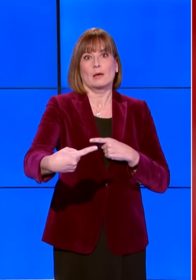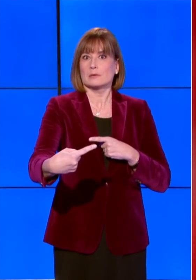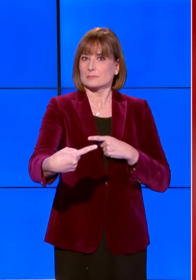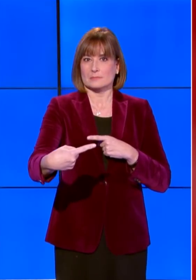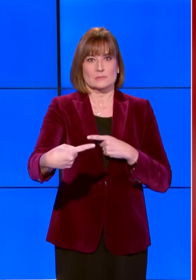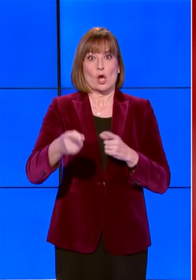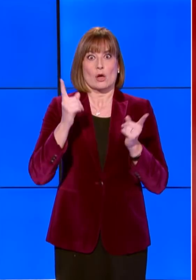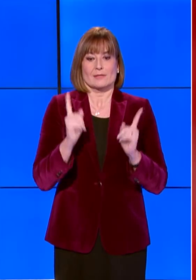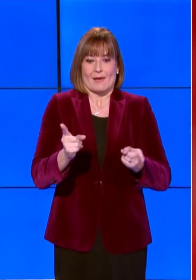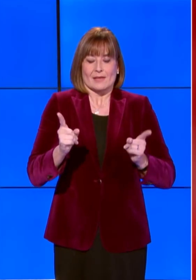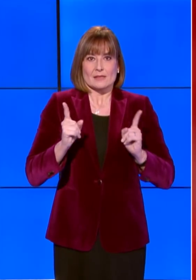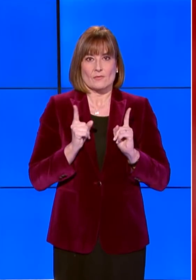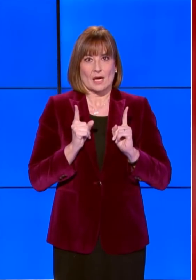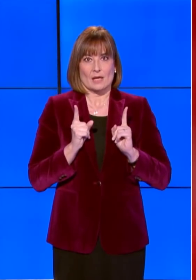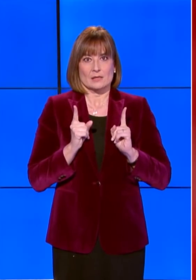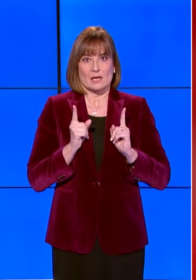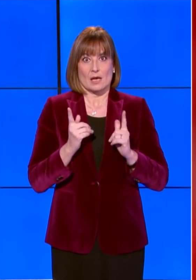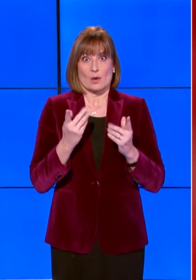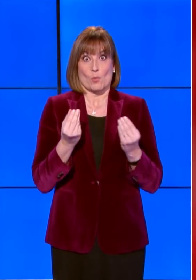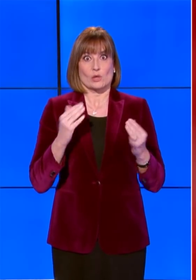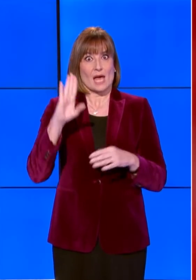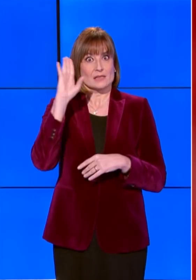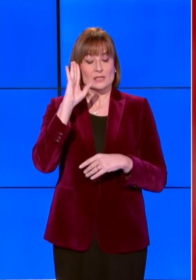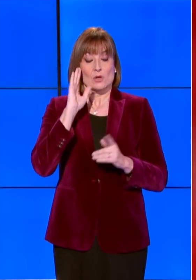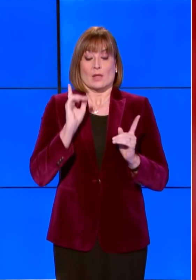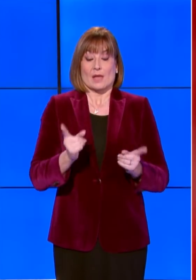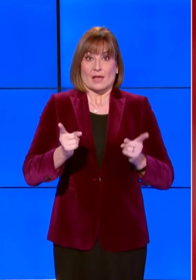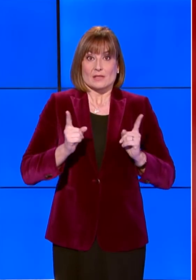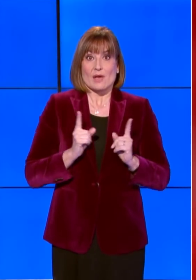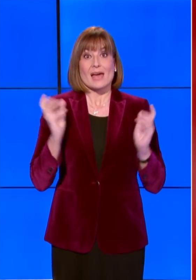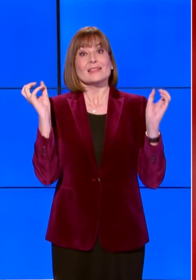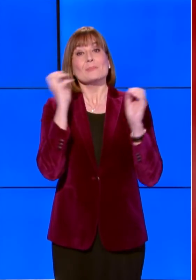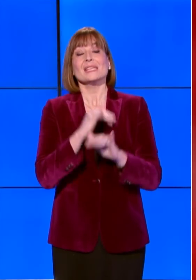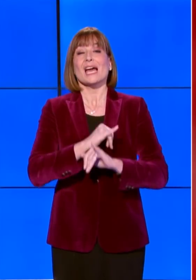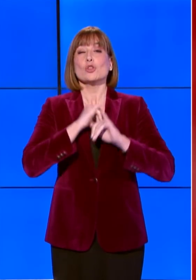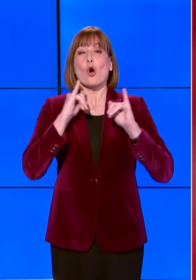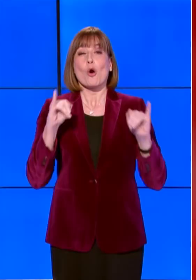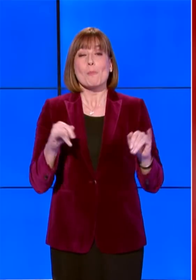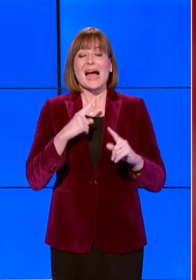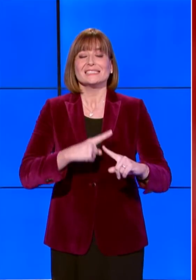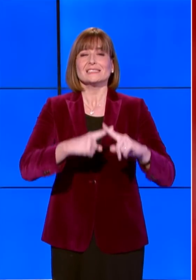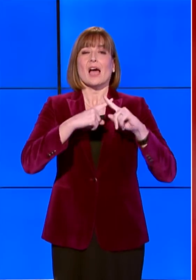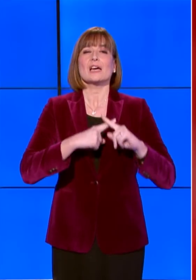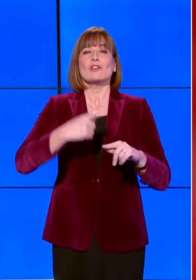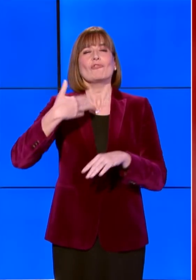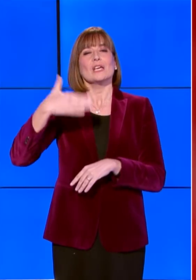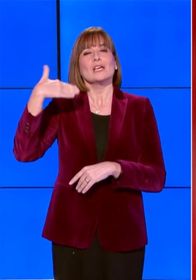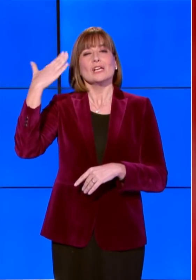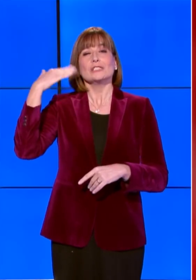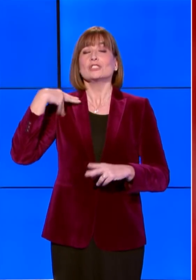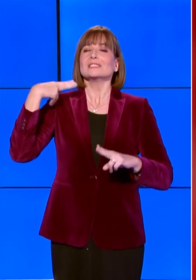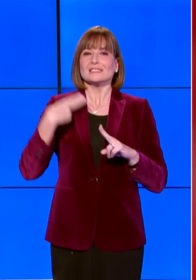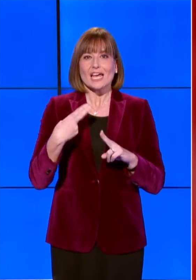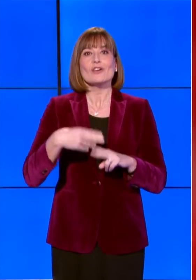Vanno difese con grande attenzione, non dimenticando mai i sacrifici che sono stati